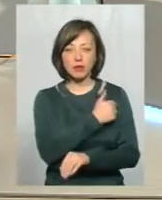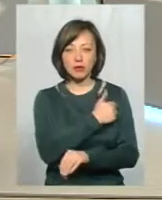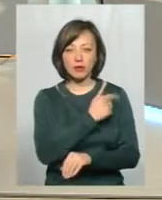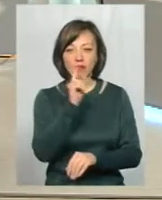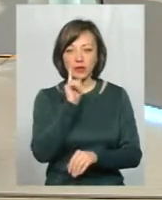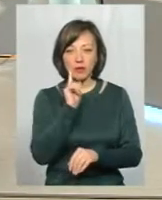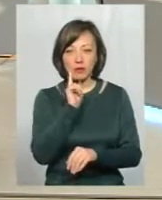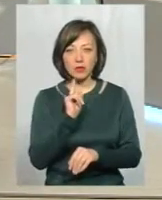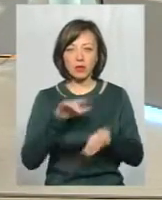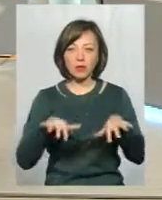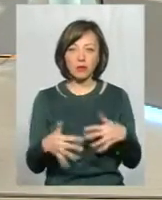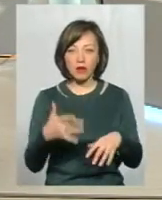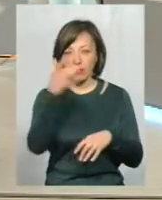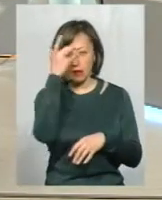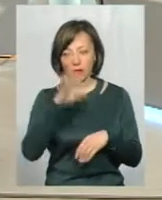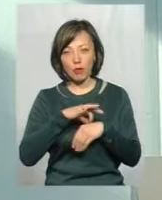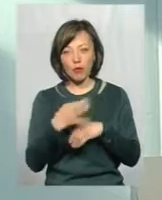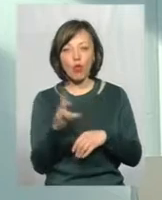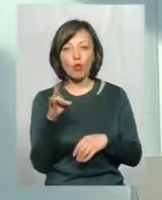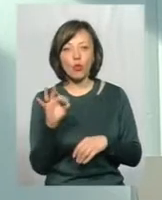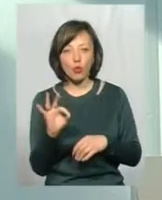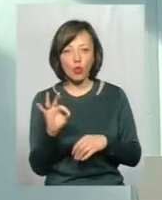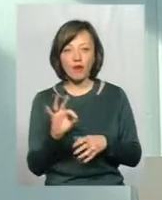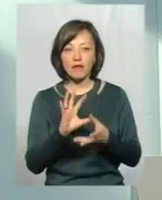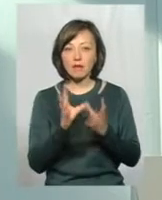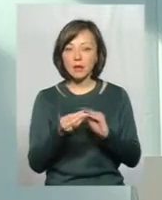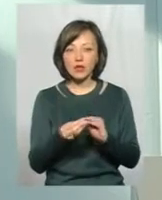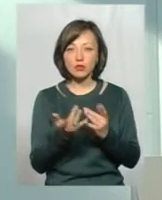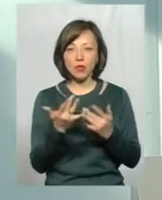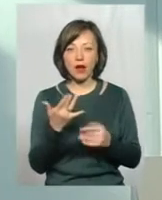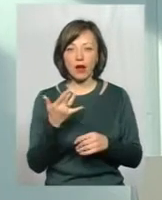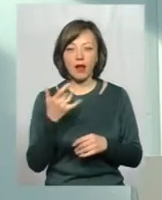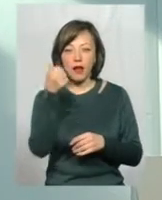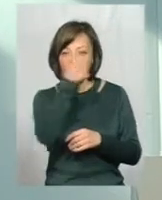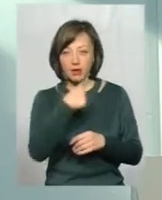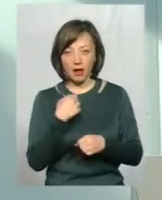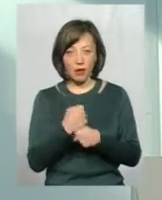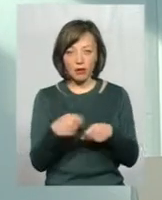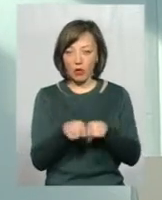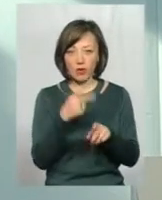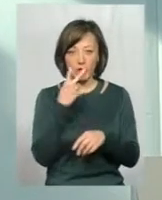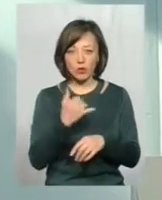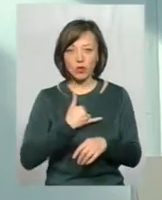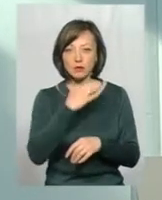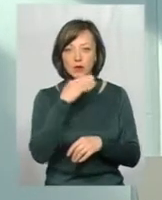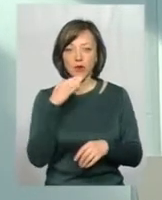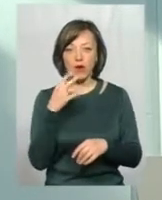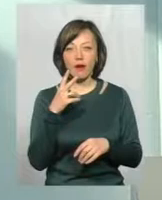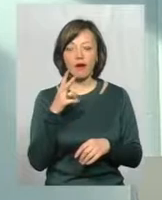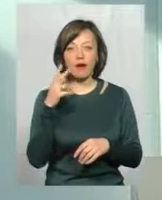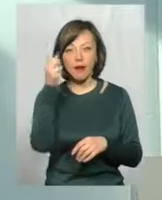временний, там, утомляємость, головна боль. Але, в принципі, скільки років я працюю, я такого ще не бачила. У нас дуже багато років тому